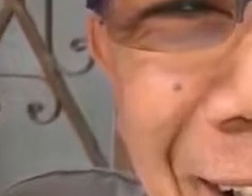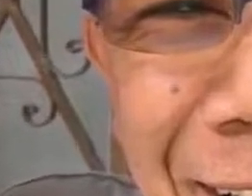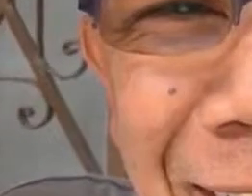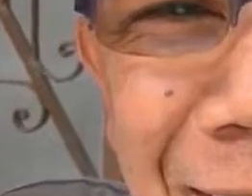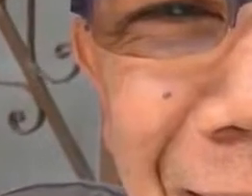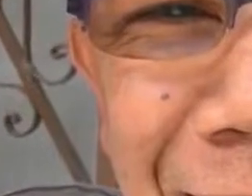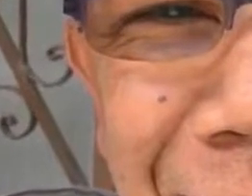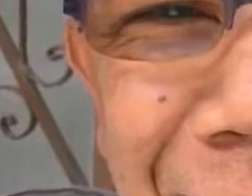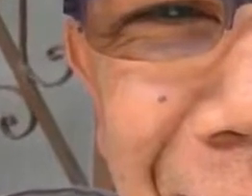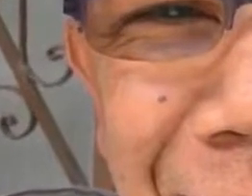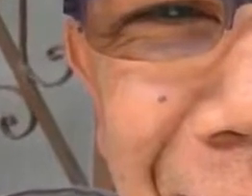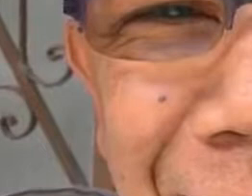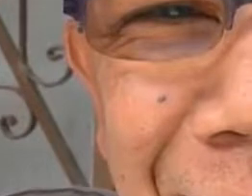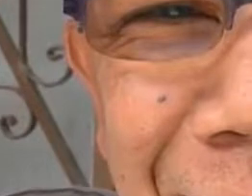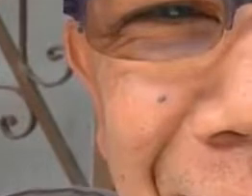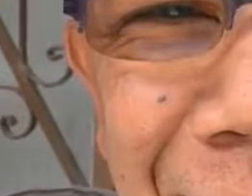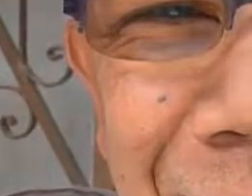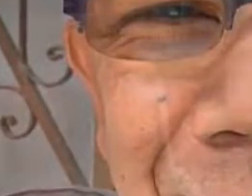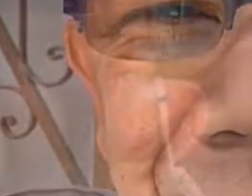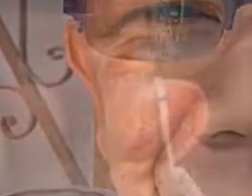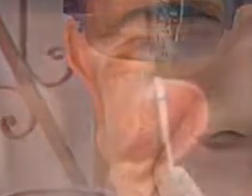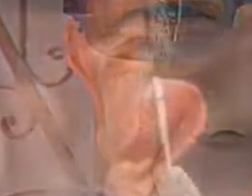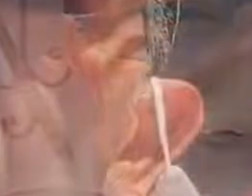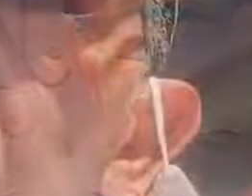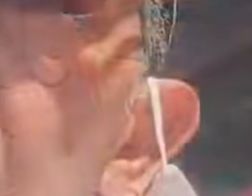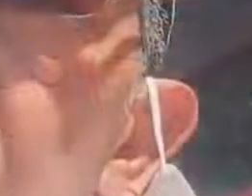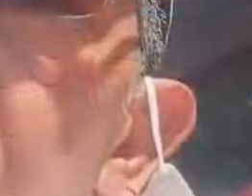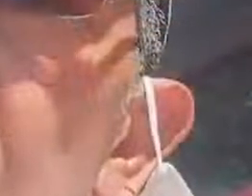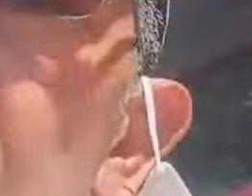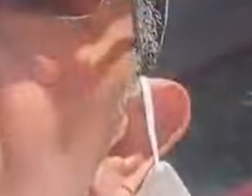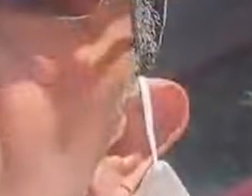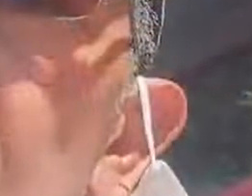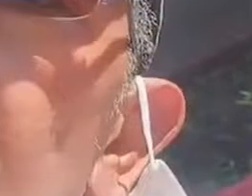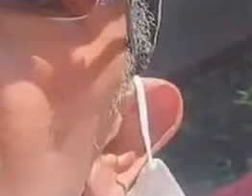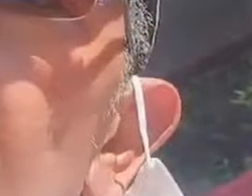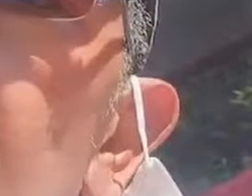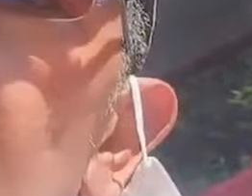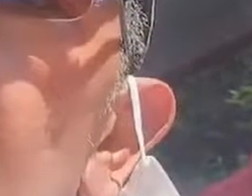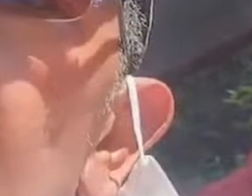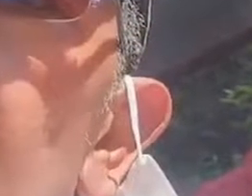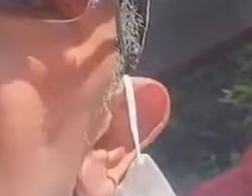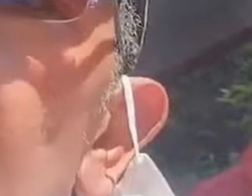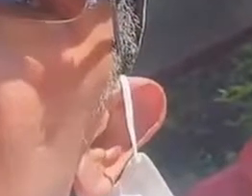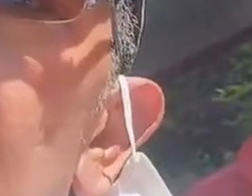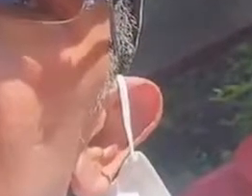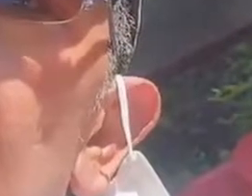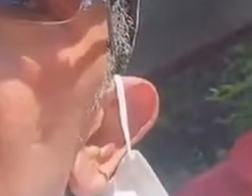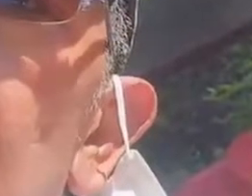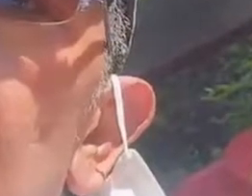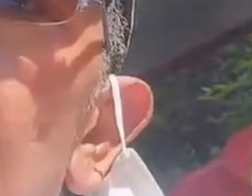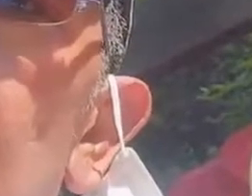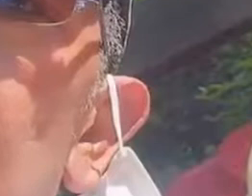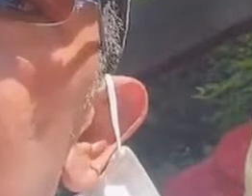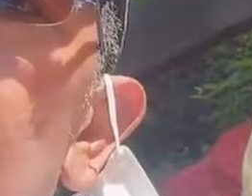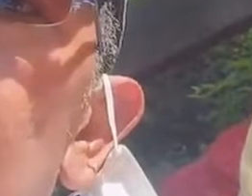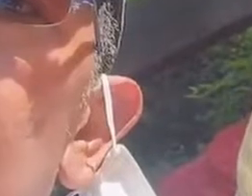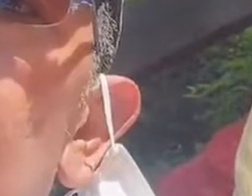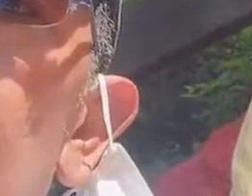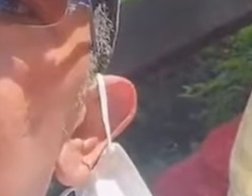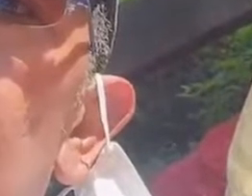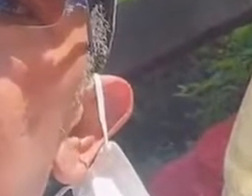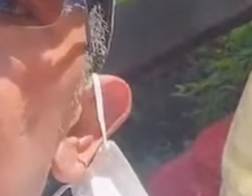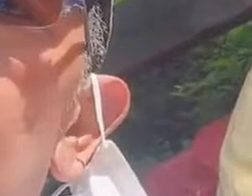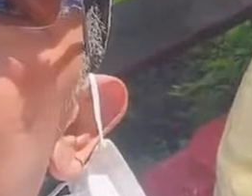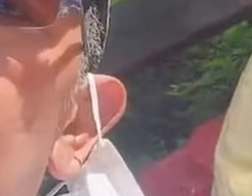dahil hindi siya pumapasa sa medical exam dahil sa kanyang diabetes kaya laking pasalamat sa isang food supplement